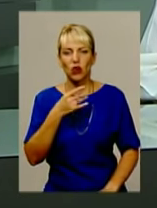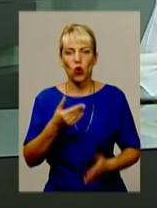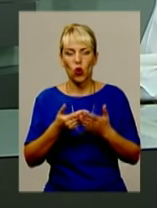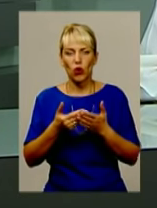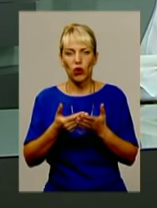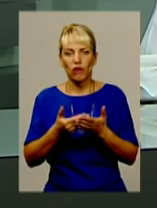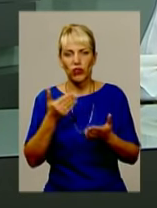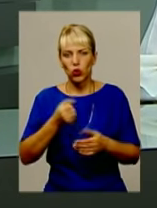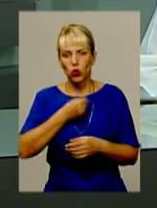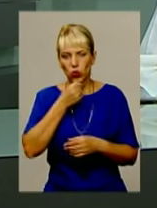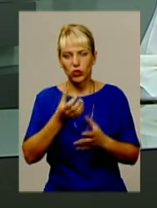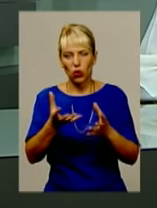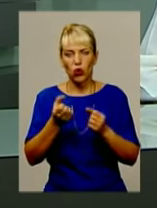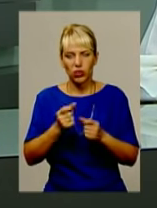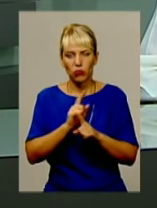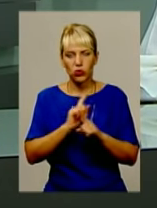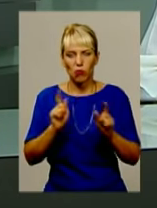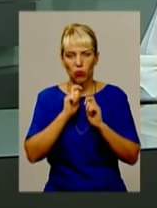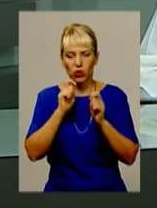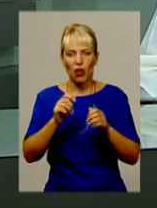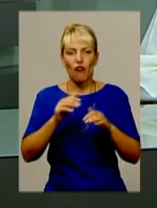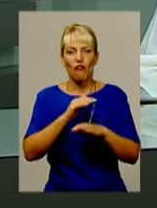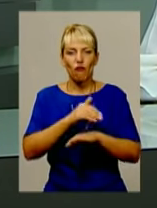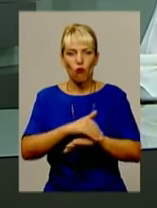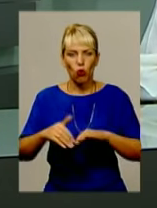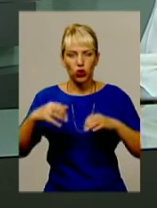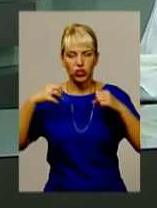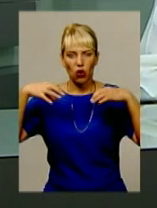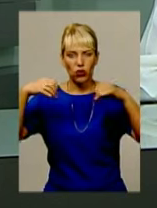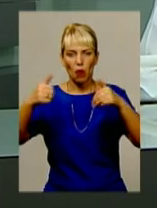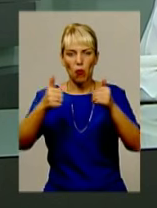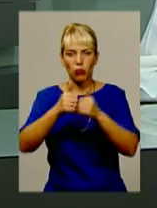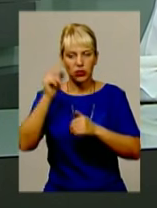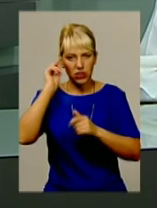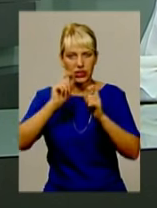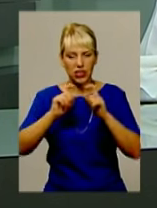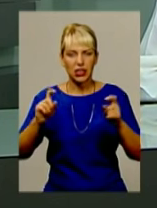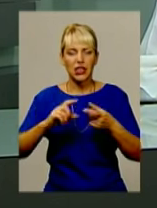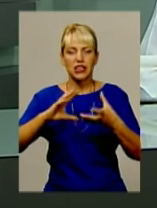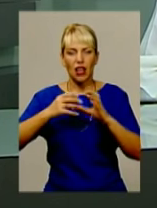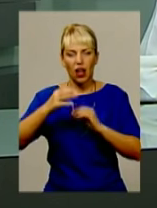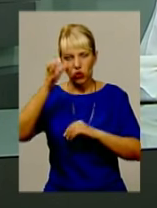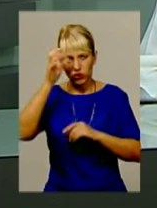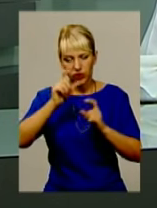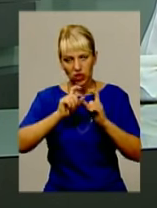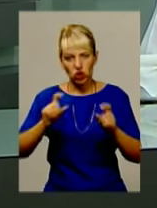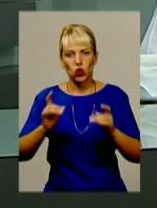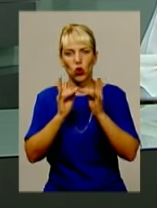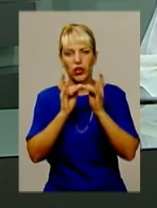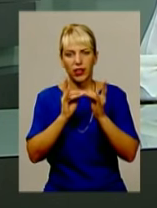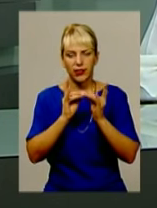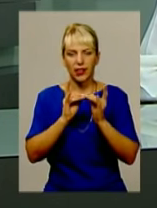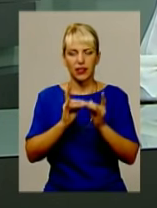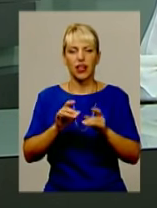дорослих особливий подарунок – вуличне освітлення поблизу закладів освіти. Це і загальноосвітня школа, і інтернат, і школа